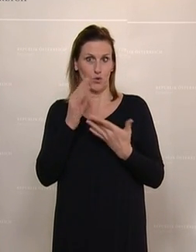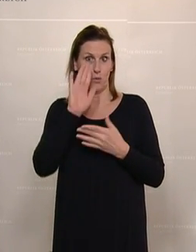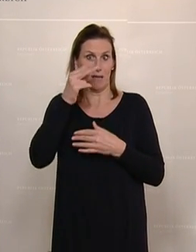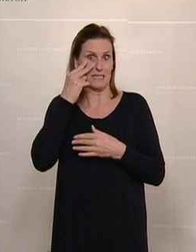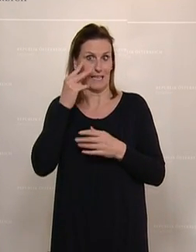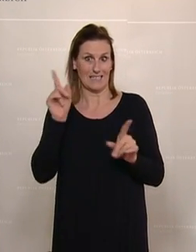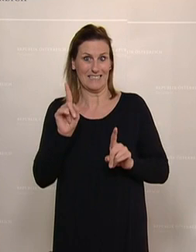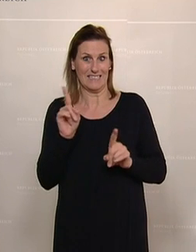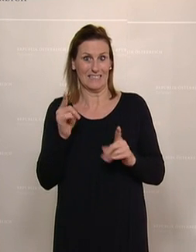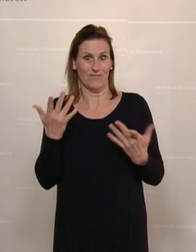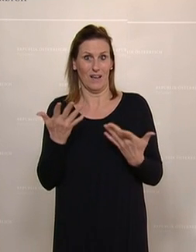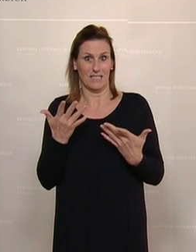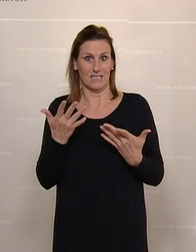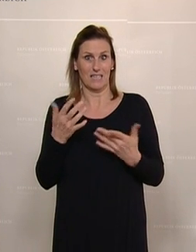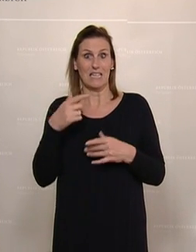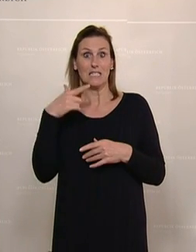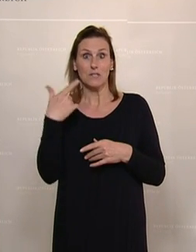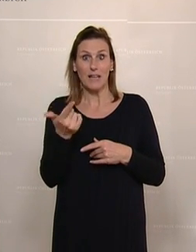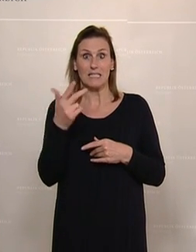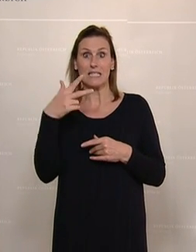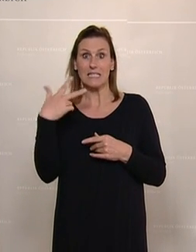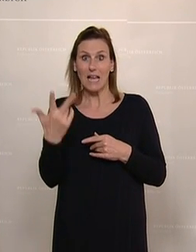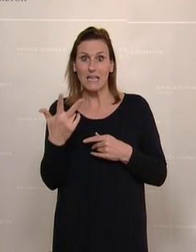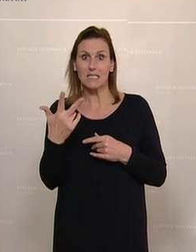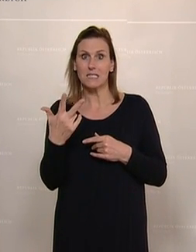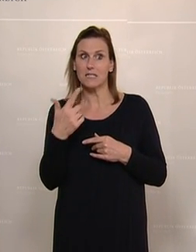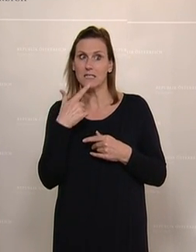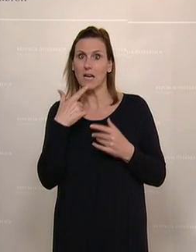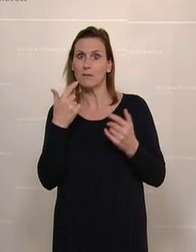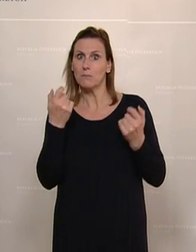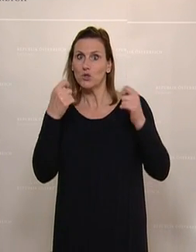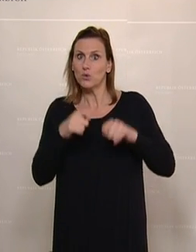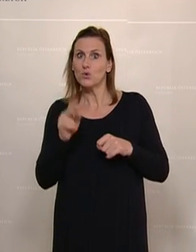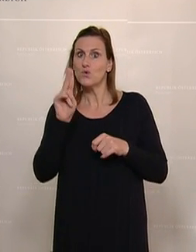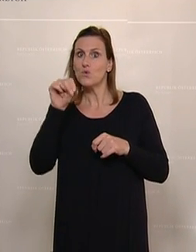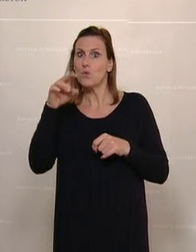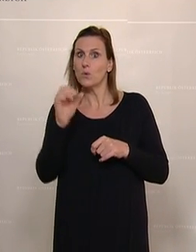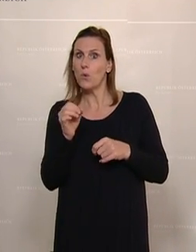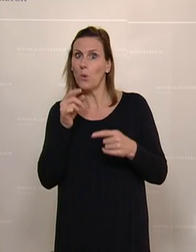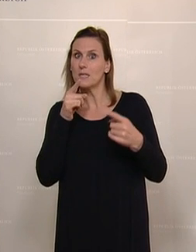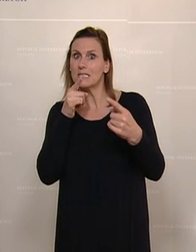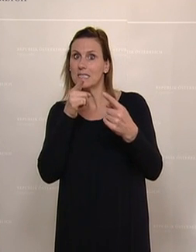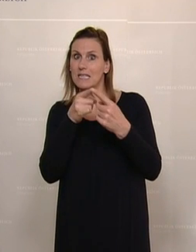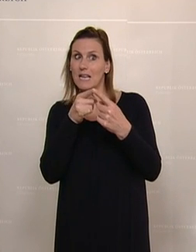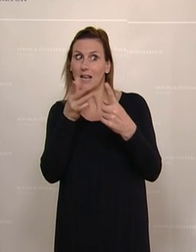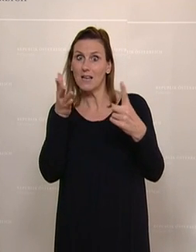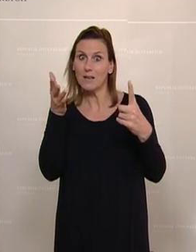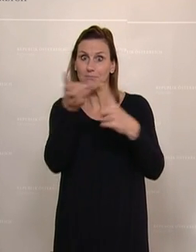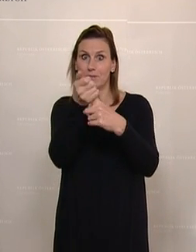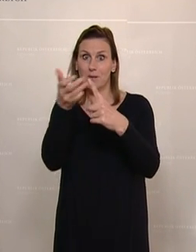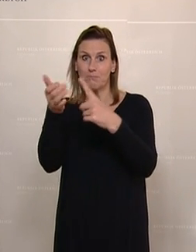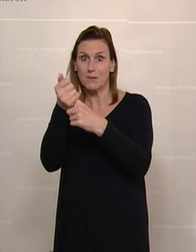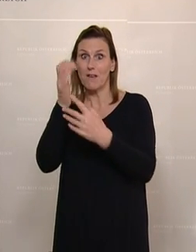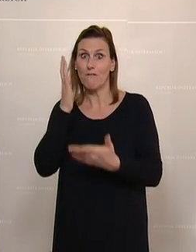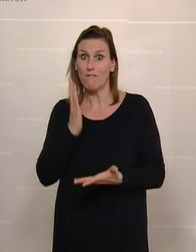nämlich, dass wir 2030 laut Beschluss der UNO diese Zielsetzungen auch erfüllt haben